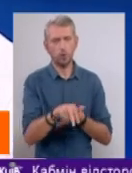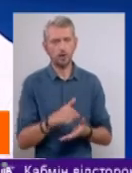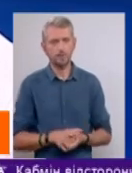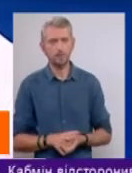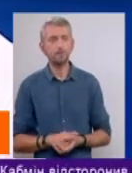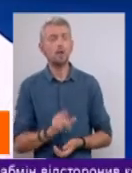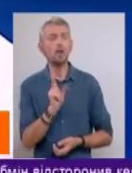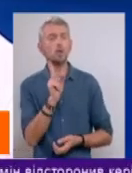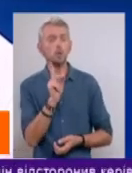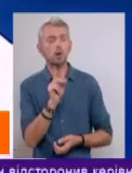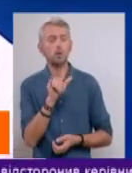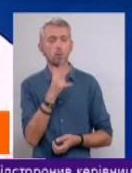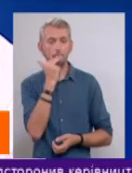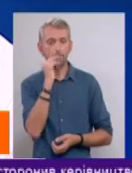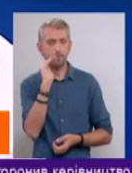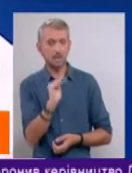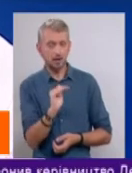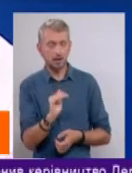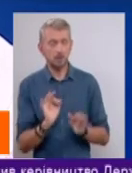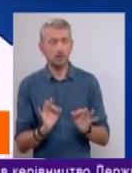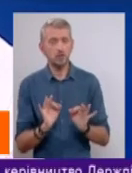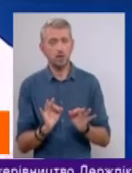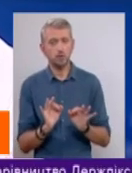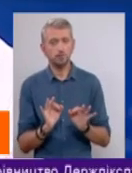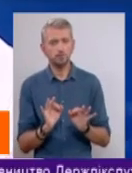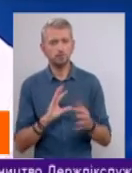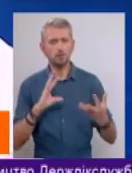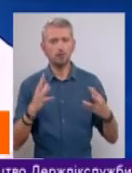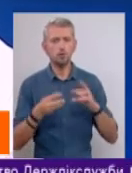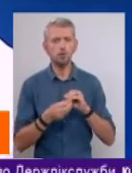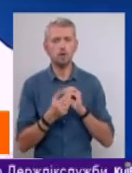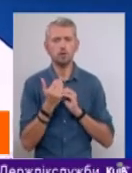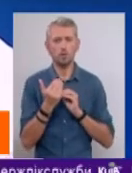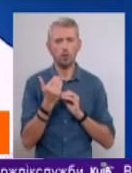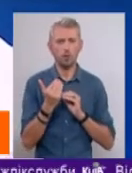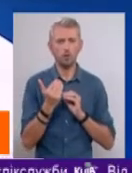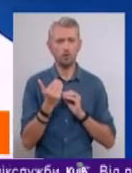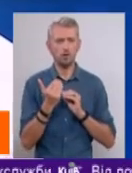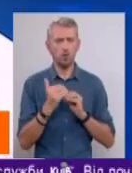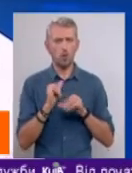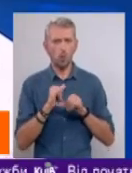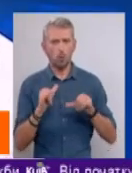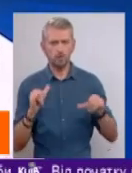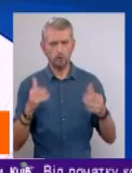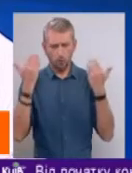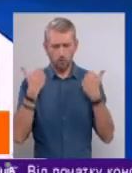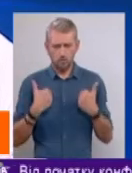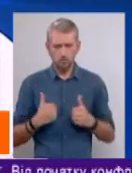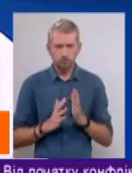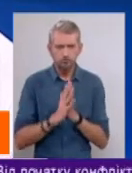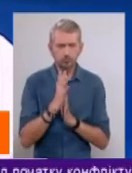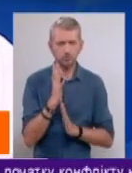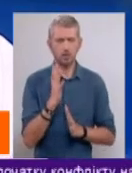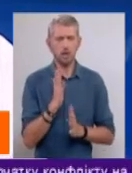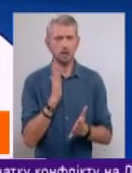Другий момент. У підлітка, звичайно, в результаті його фізіологічного розвитку, тілесного розвитку, є